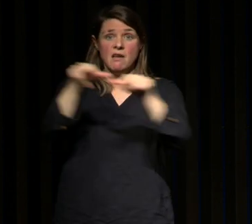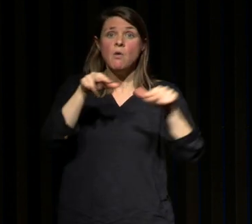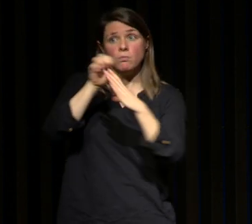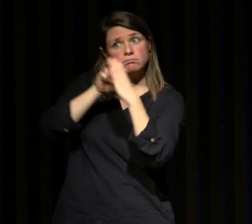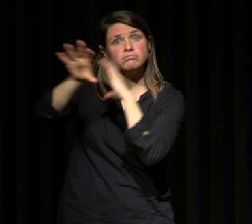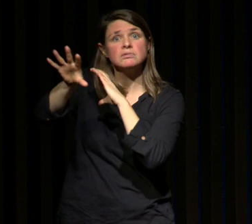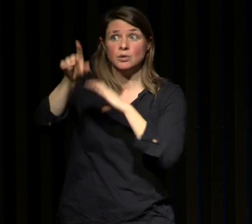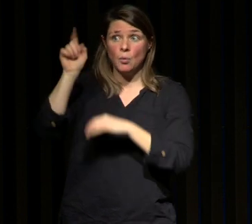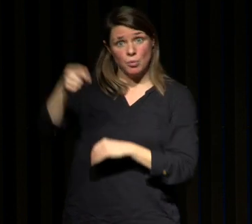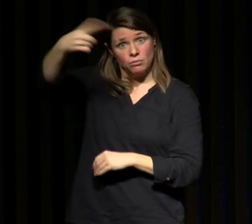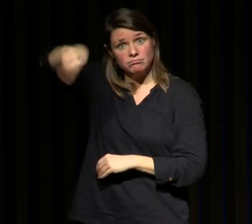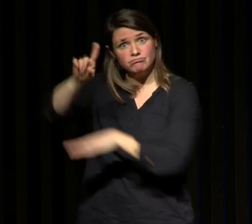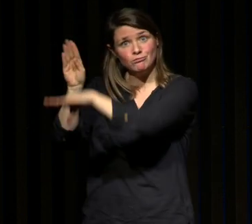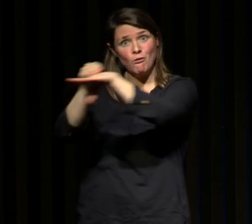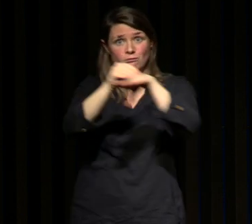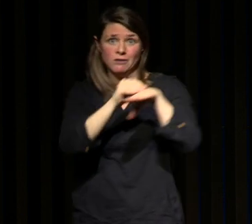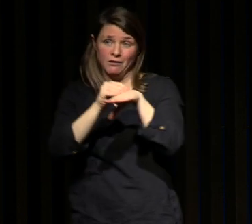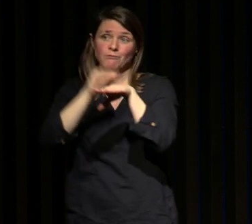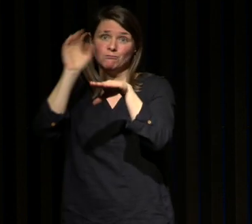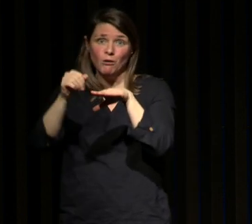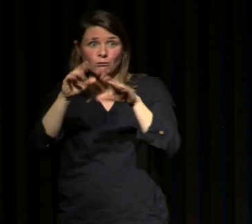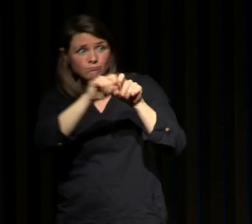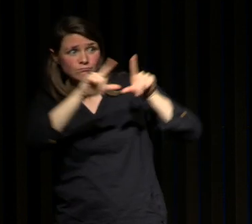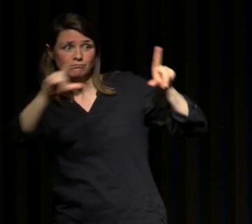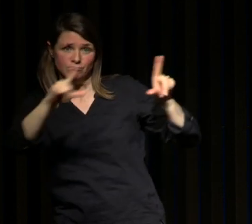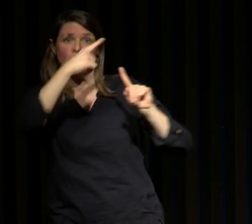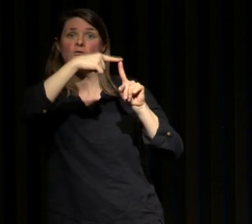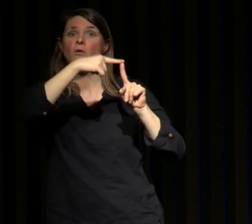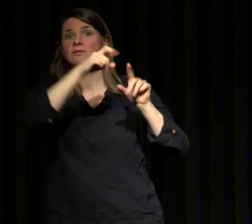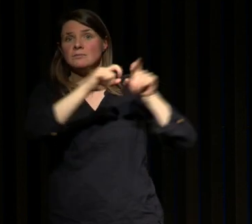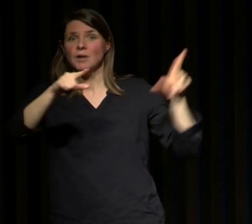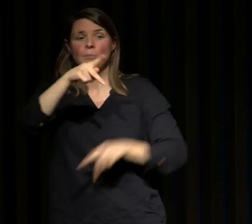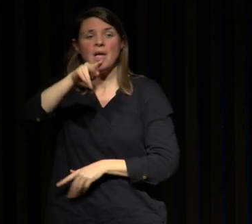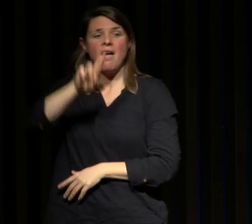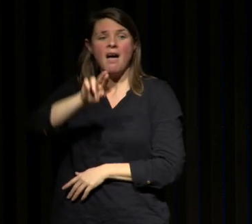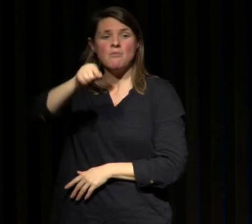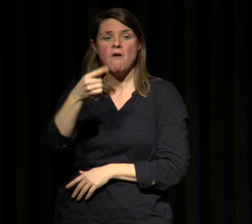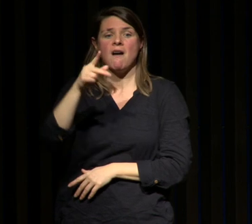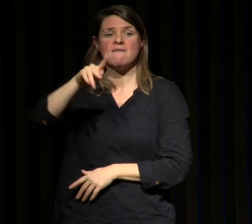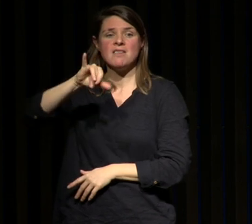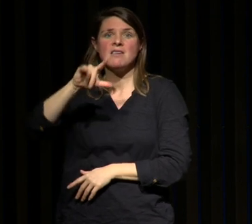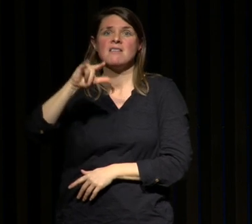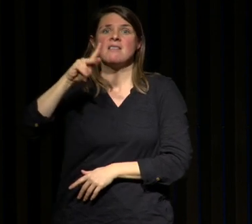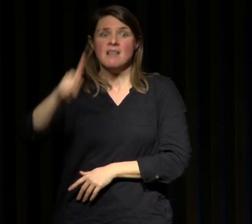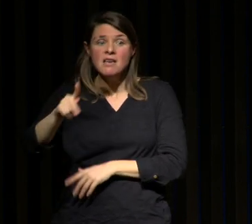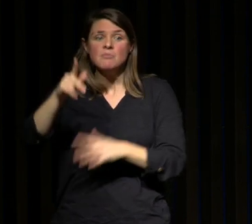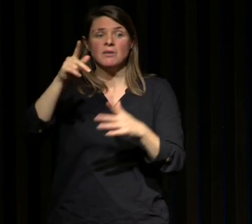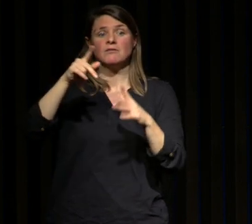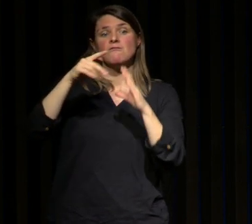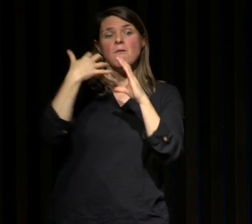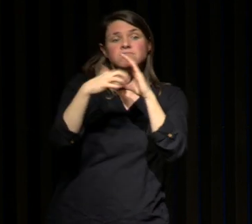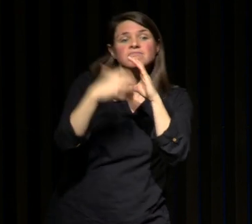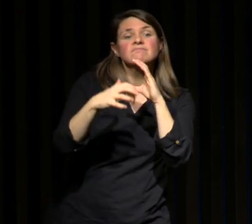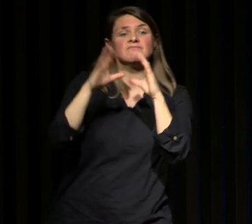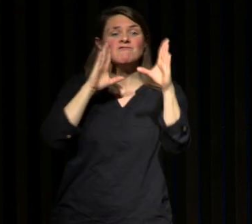vous pouvez vous rendre sur mes comptes pr.philippe sur Facebook Instagram et